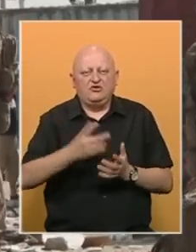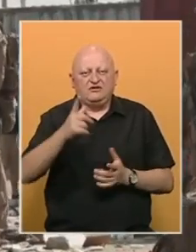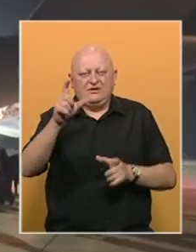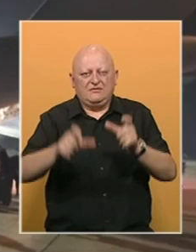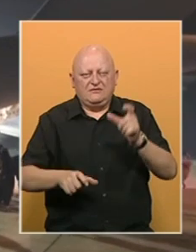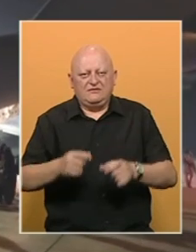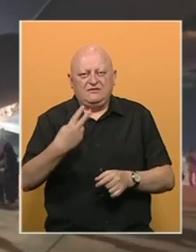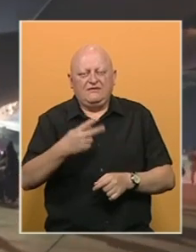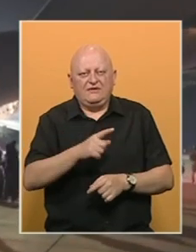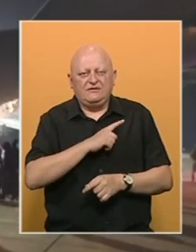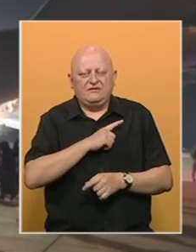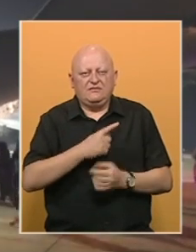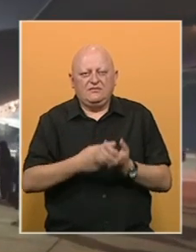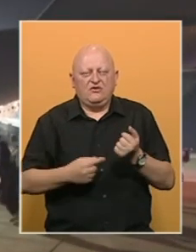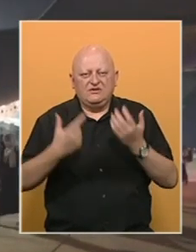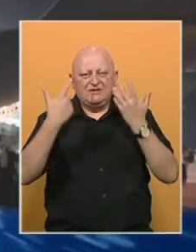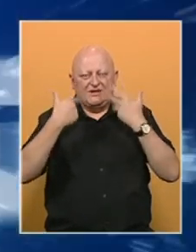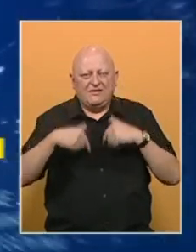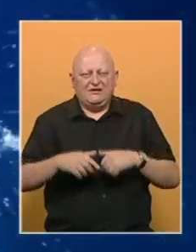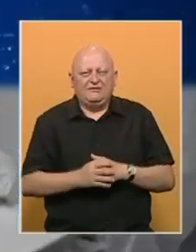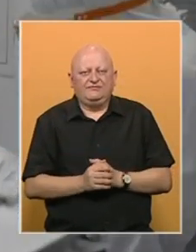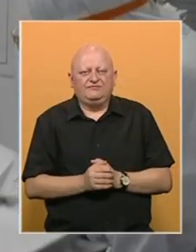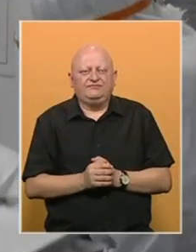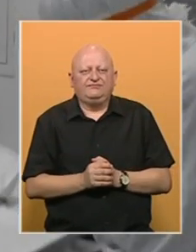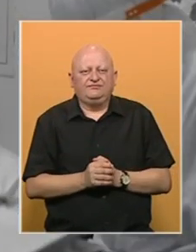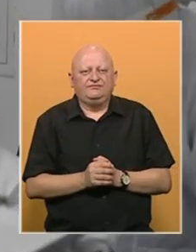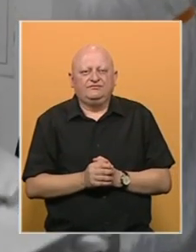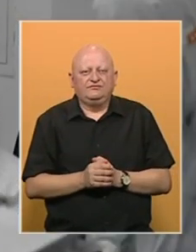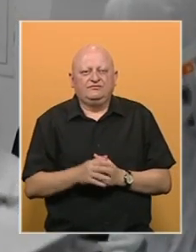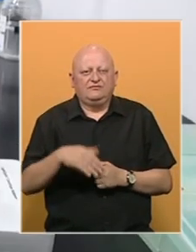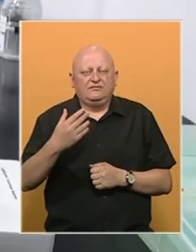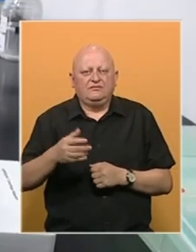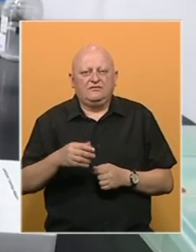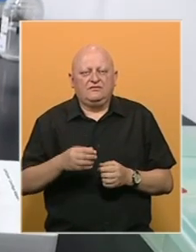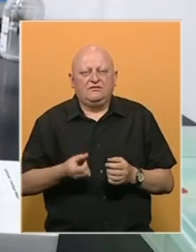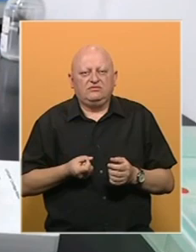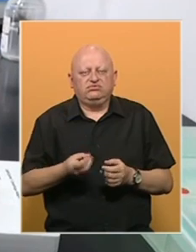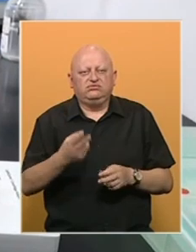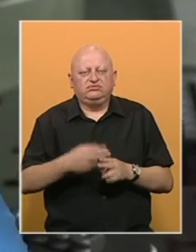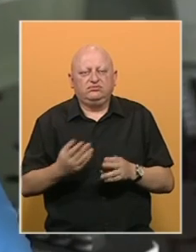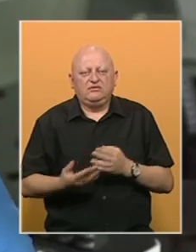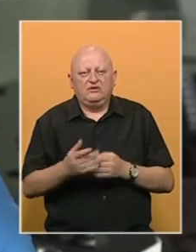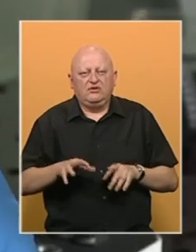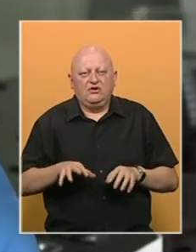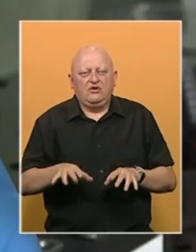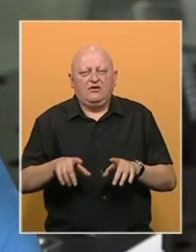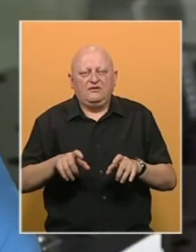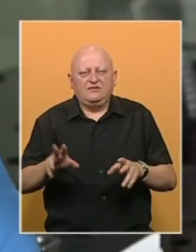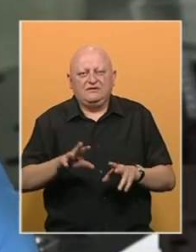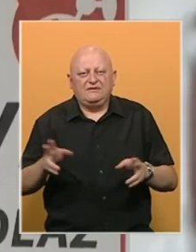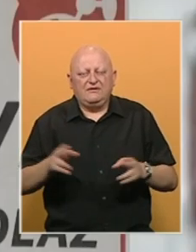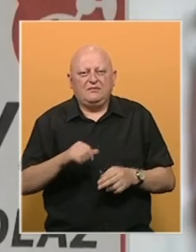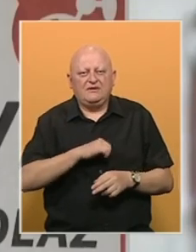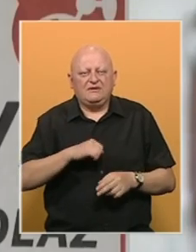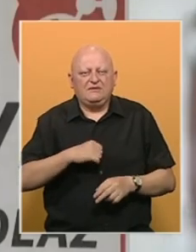civila, 20 mrtvih u posljednjih 7 dana. I dalje je trosifren broj novo zaraženih koronavirusov u BiH sve manje